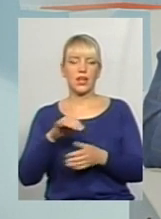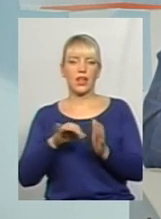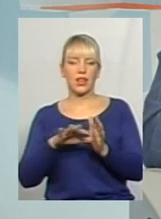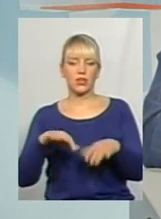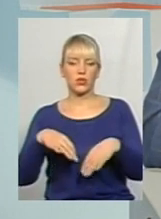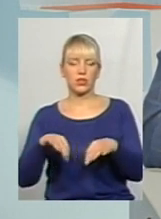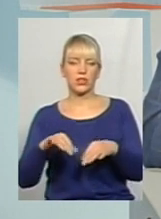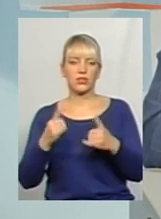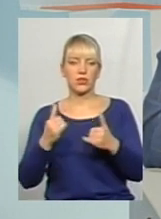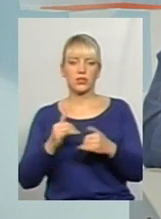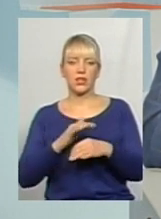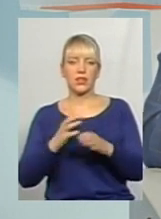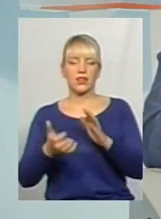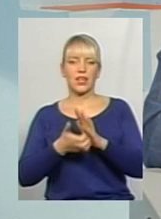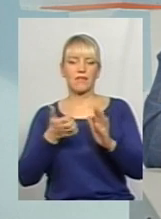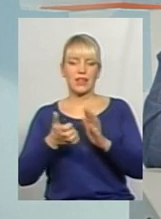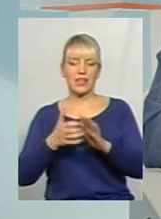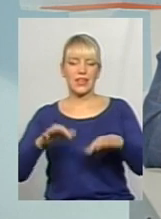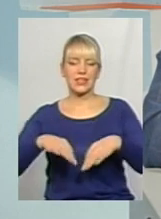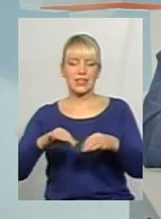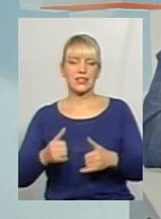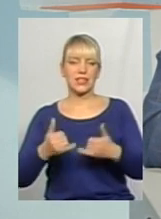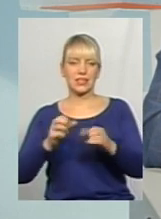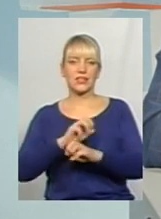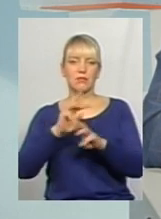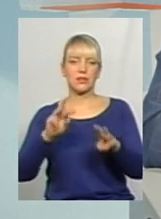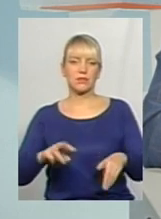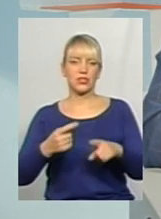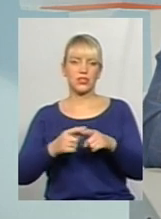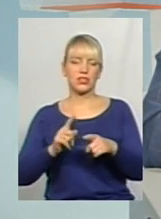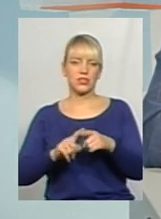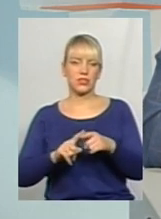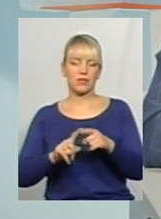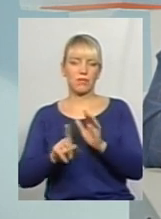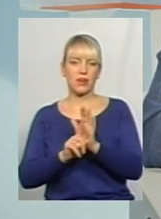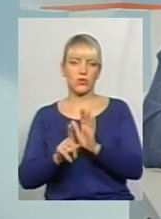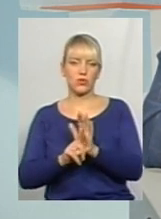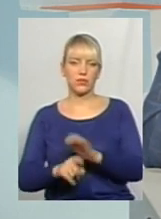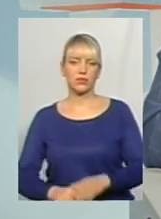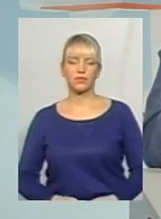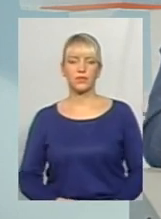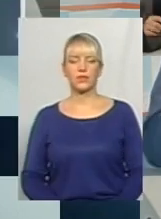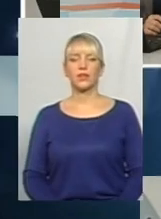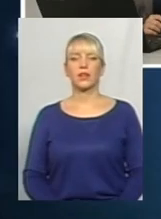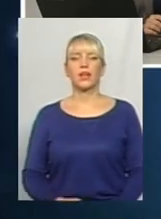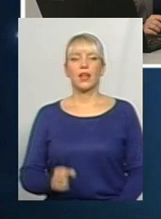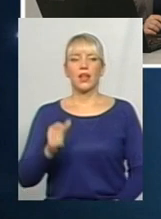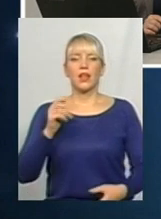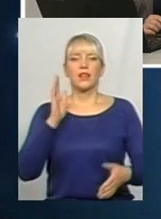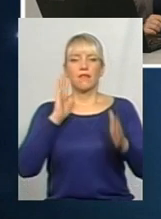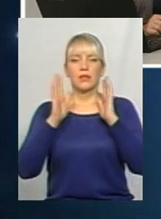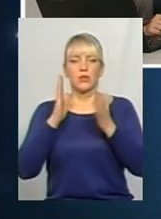на сьогоднішній день не вистачає транспортних засобів для забезпечення обслуговування даних маршрутів. Дякую, пан Сергій. У нас на Фейсбуці є питання від наших